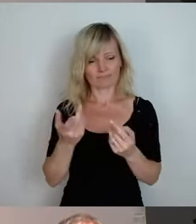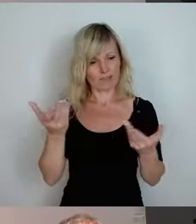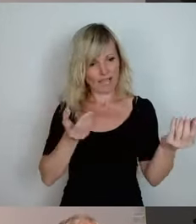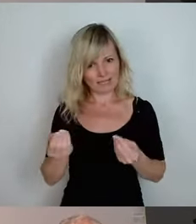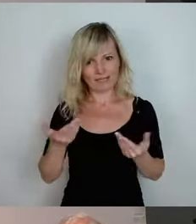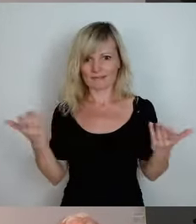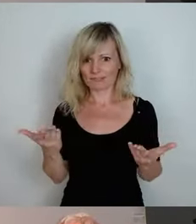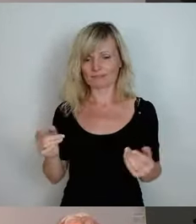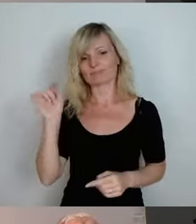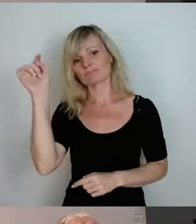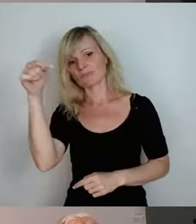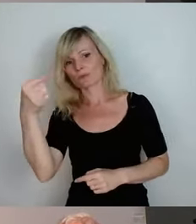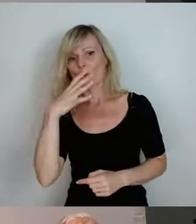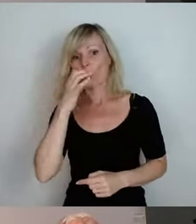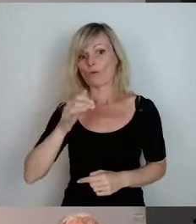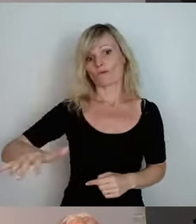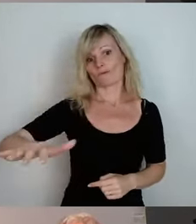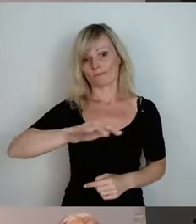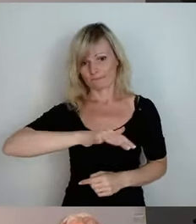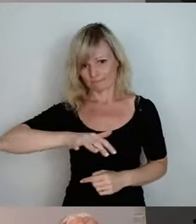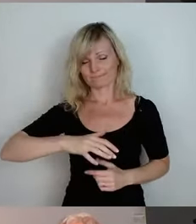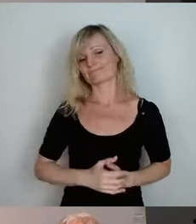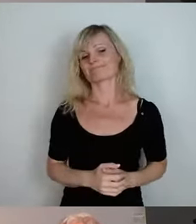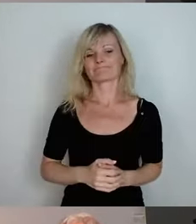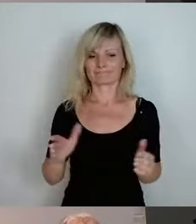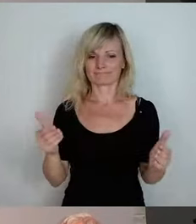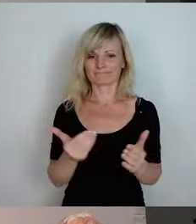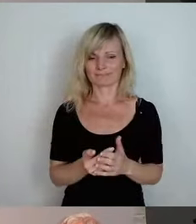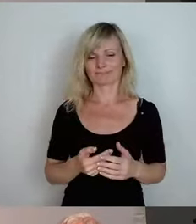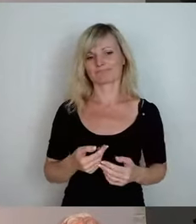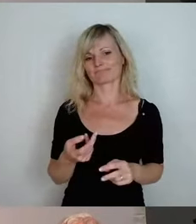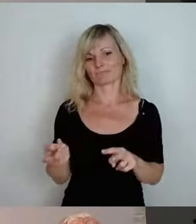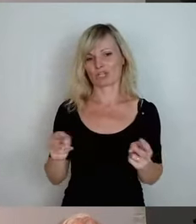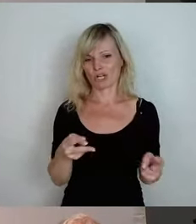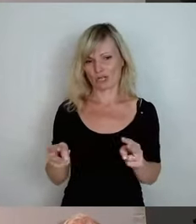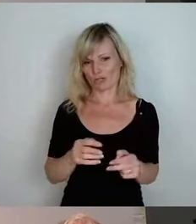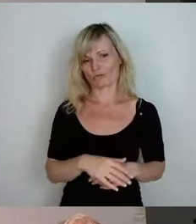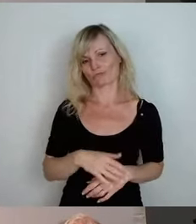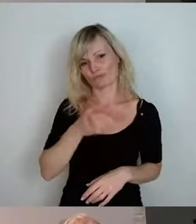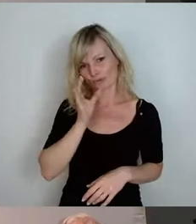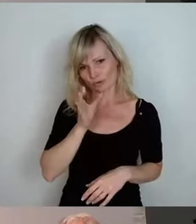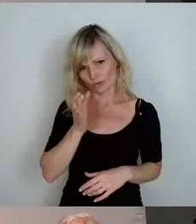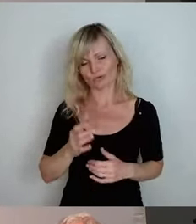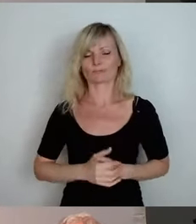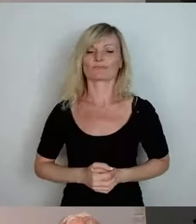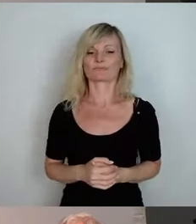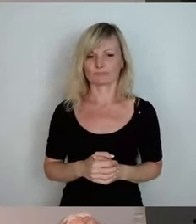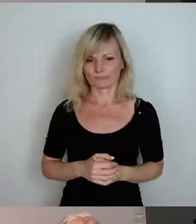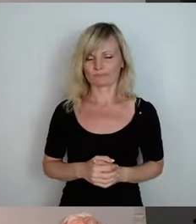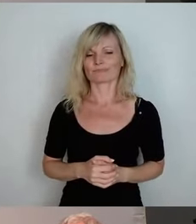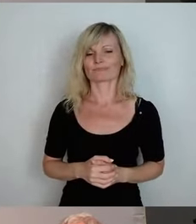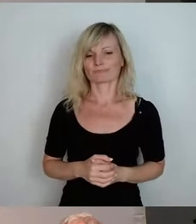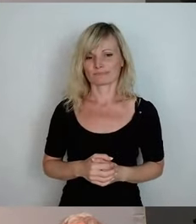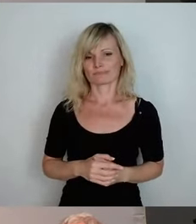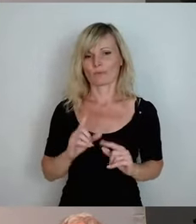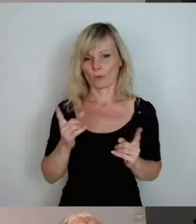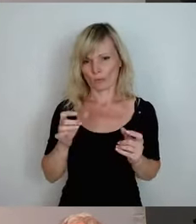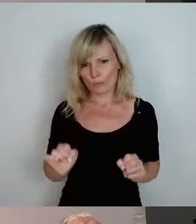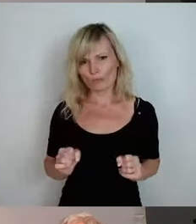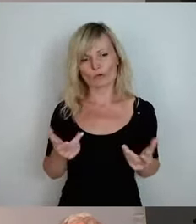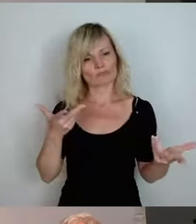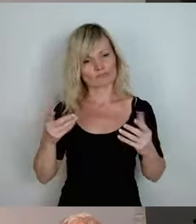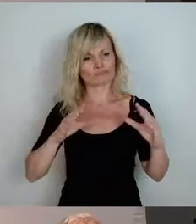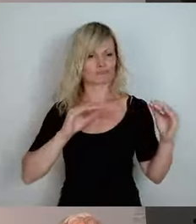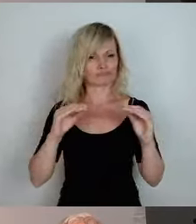Hier draußen im Hof gibt es Gegrilltes und noch ein Getränke natürlich. Und es steht natürlich auch Gelegenheit, miteinander zu reden.